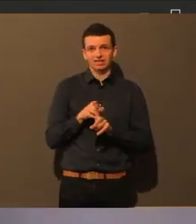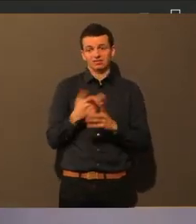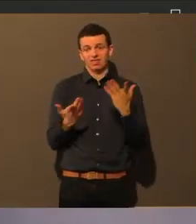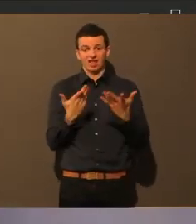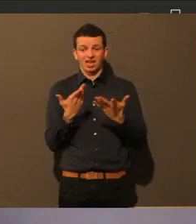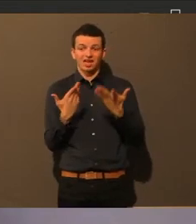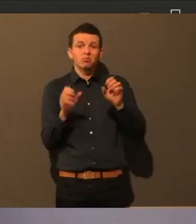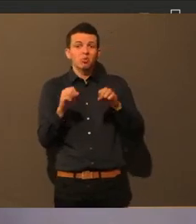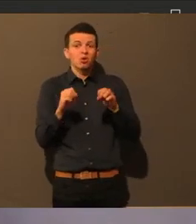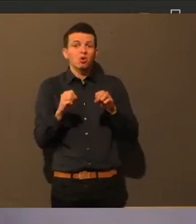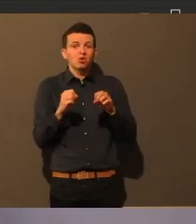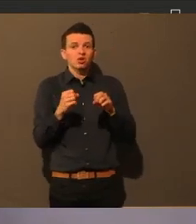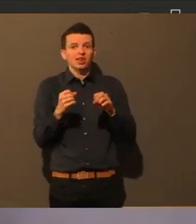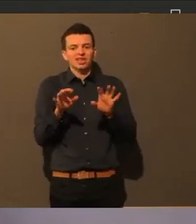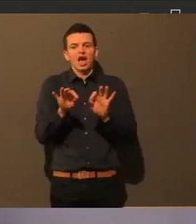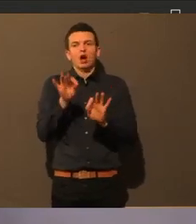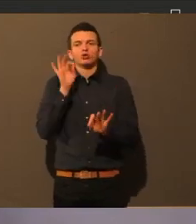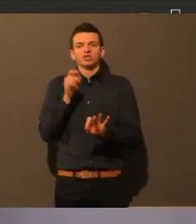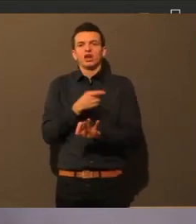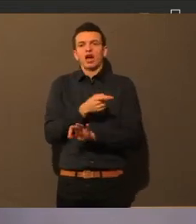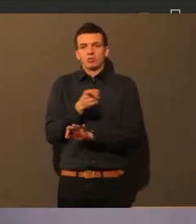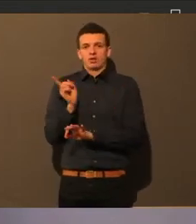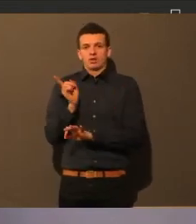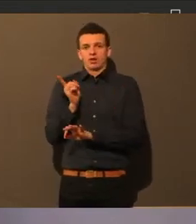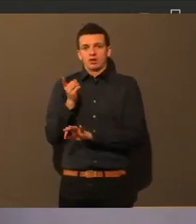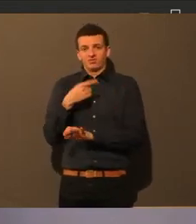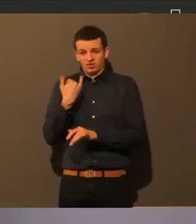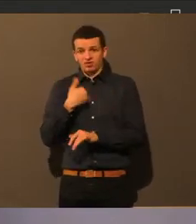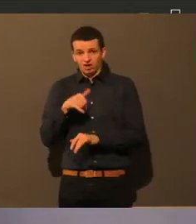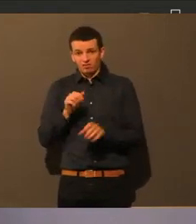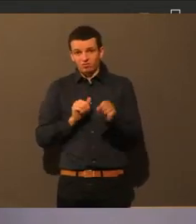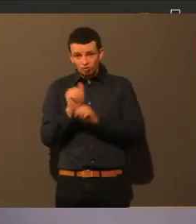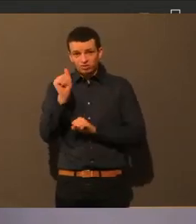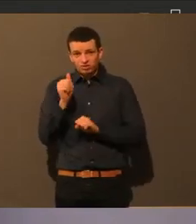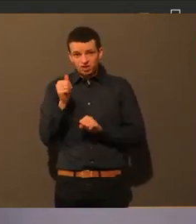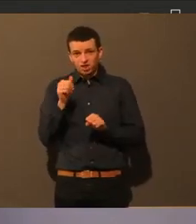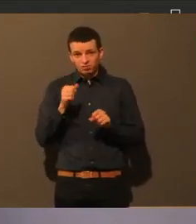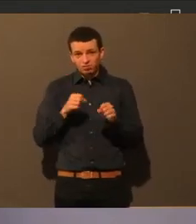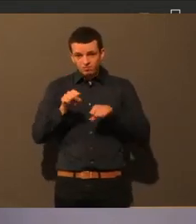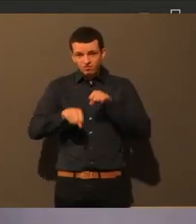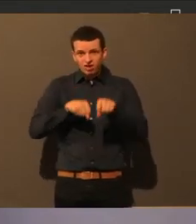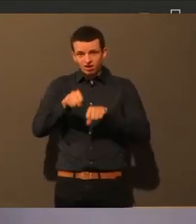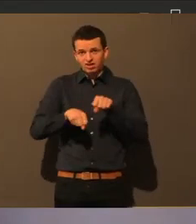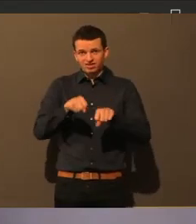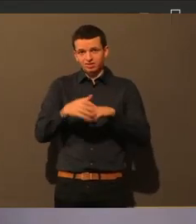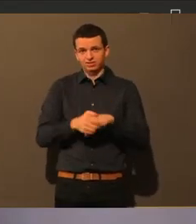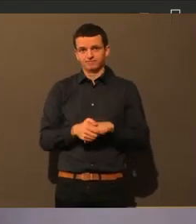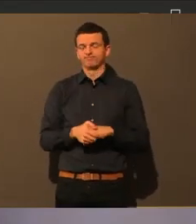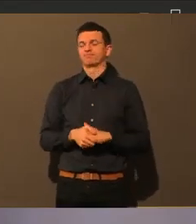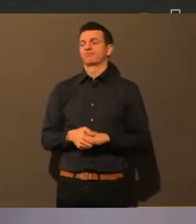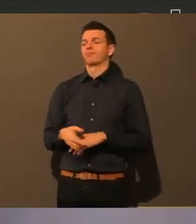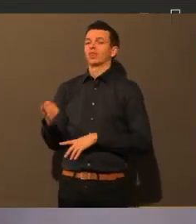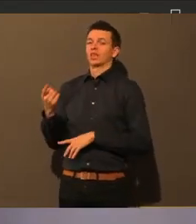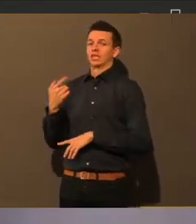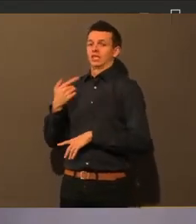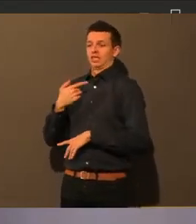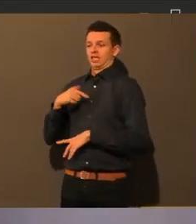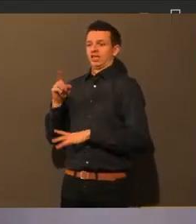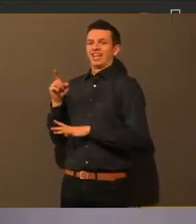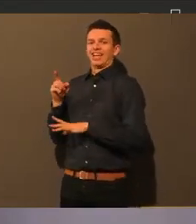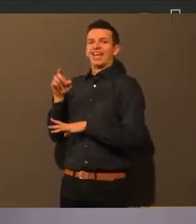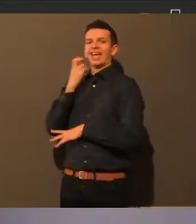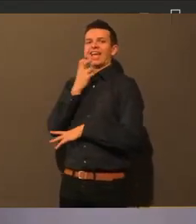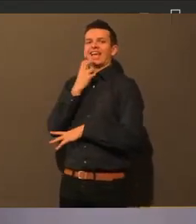Also die E-Scooter sind private Anbieter, da haben wir als Stadt keinen Einfluss drauf, das kann man nicht machen. Zum Thema Öffnung der